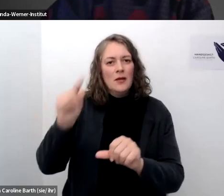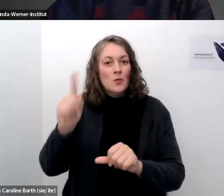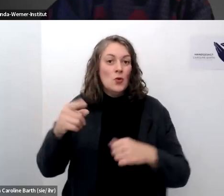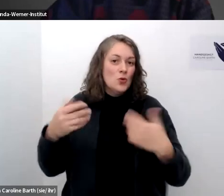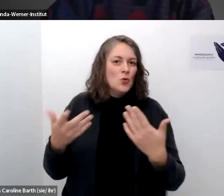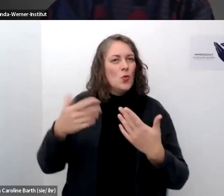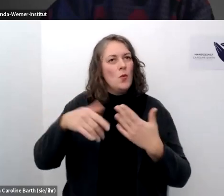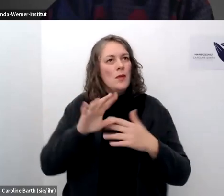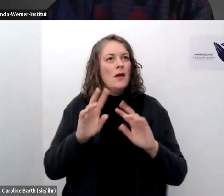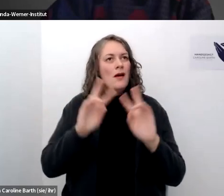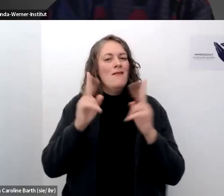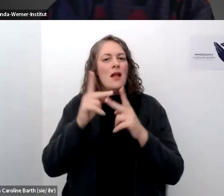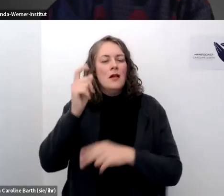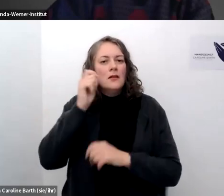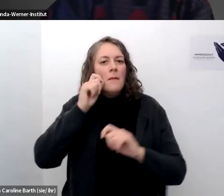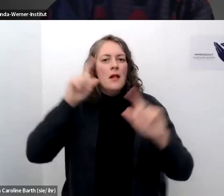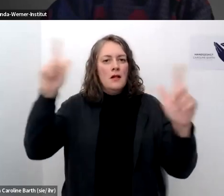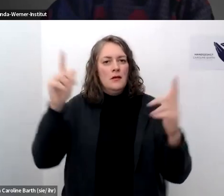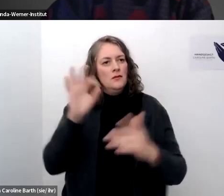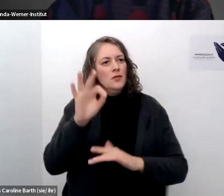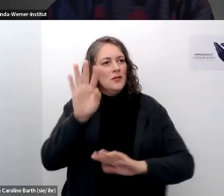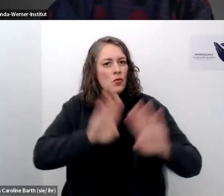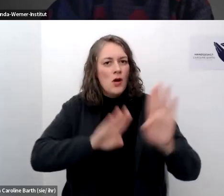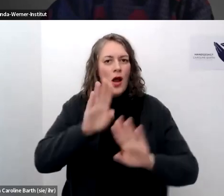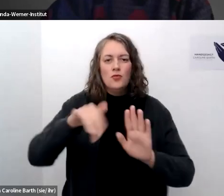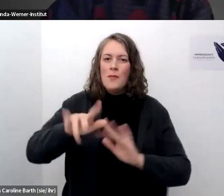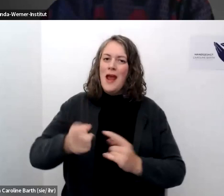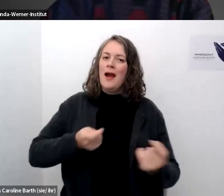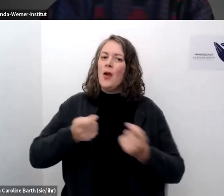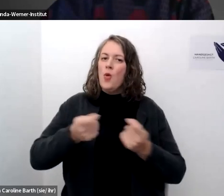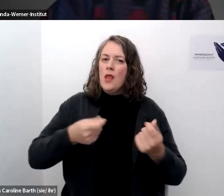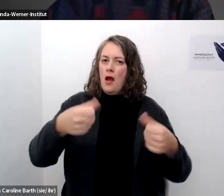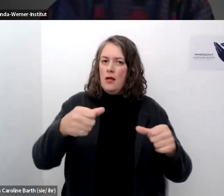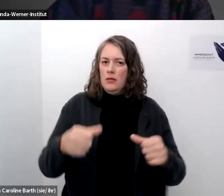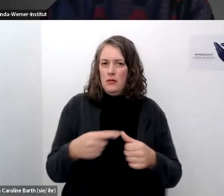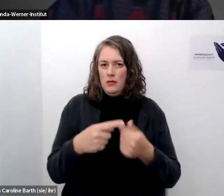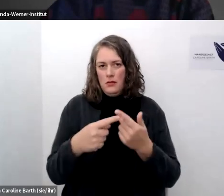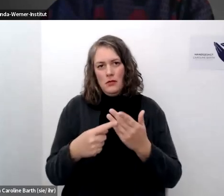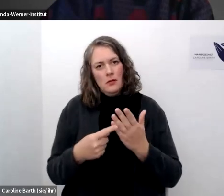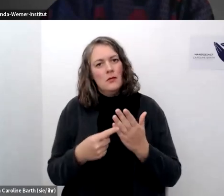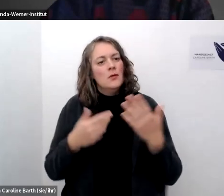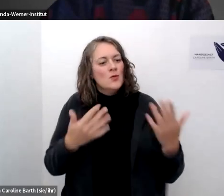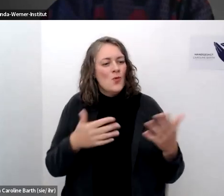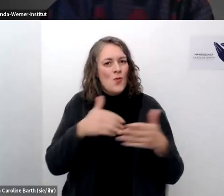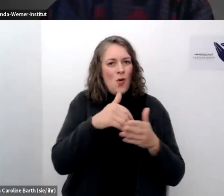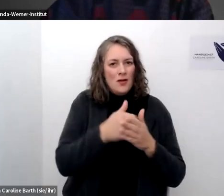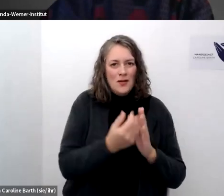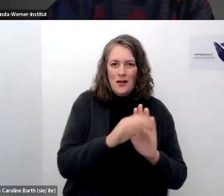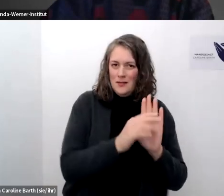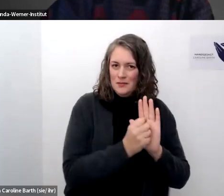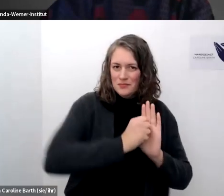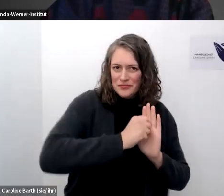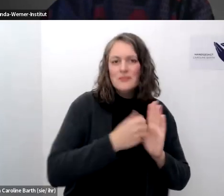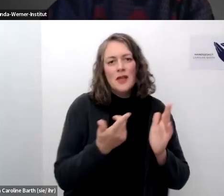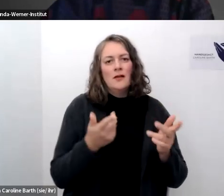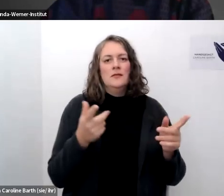demokratischen weltbild et cetera die halt mehr regulieren müssen auf ihrer content was auf ihrer plattform was solchen content angeht und was wir aber zum teil